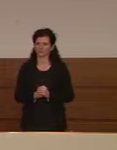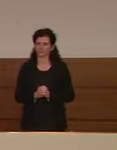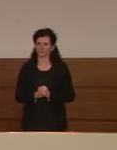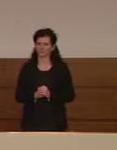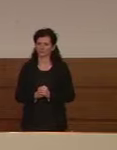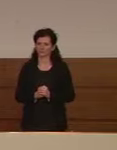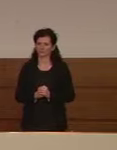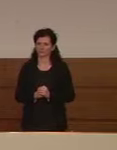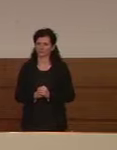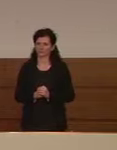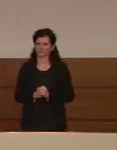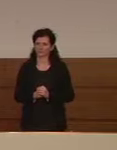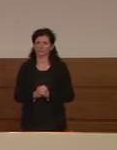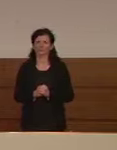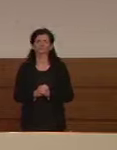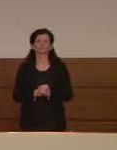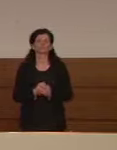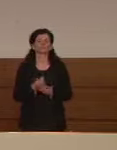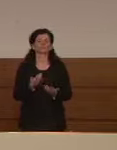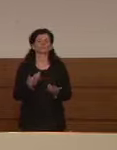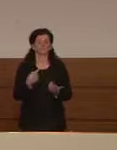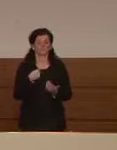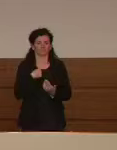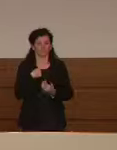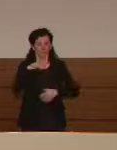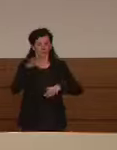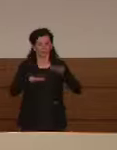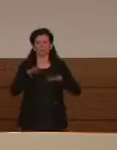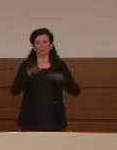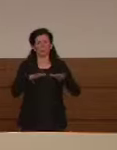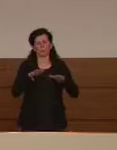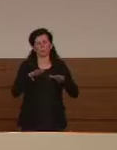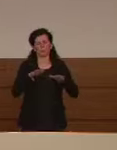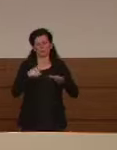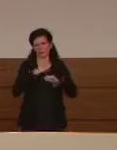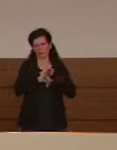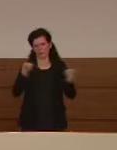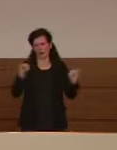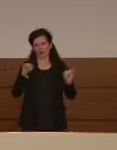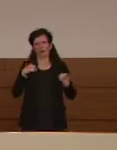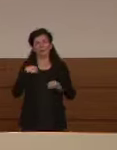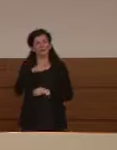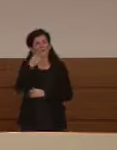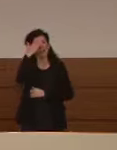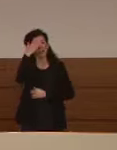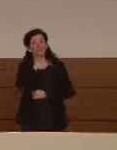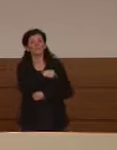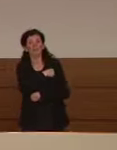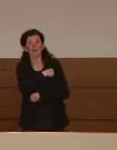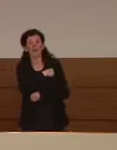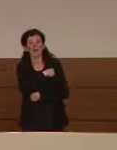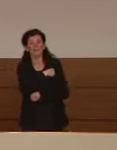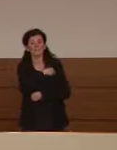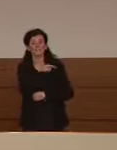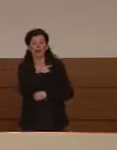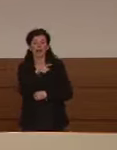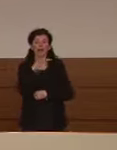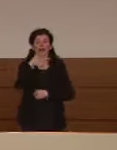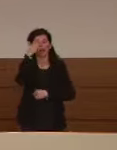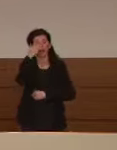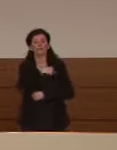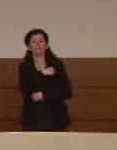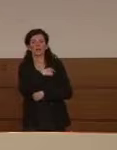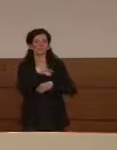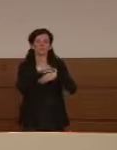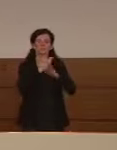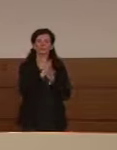sì io non ho mai avuto dubbi che non si trattasse di un'influenza tantomeno di un'influenza stagionale se il